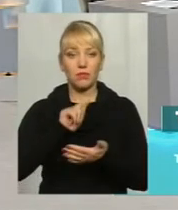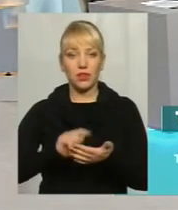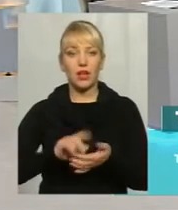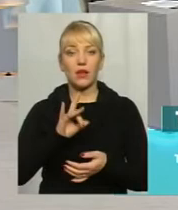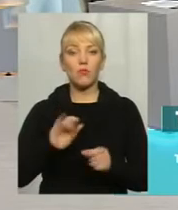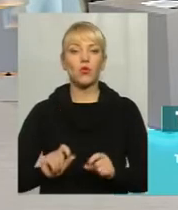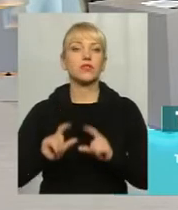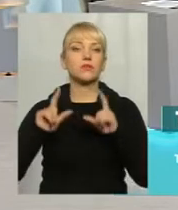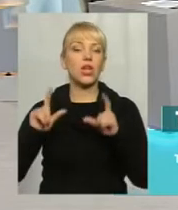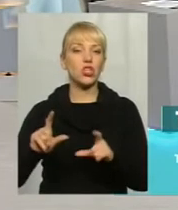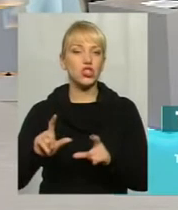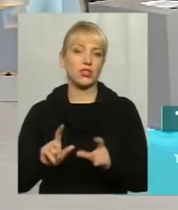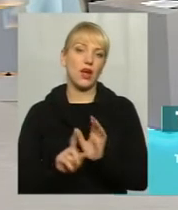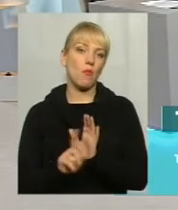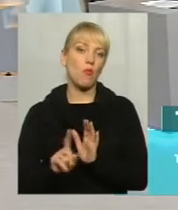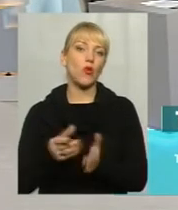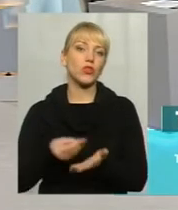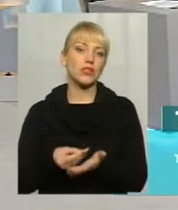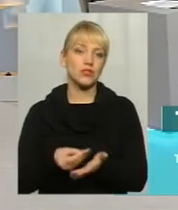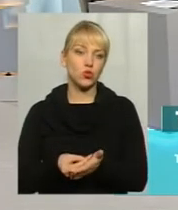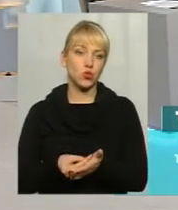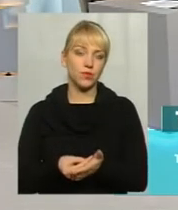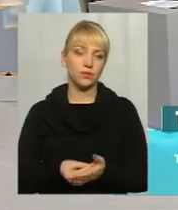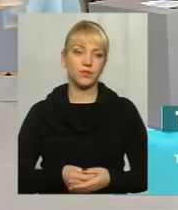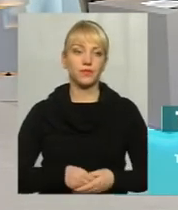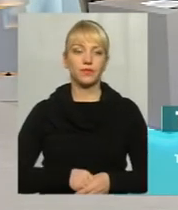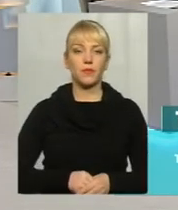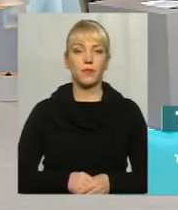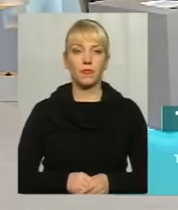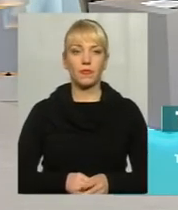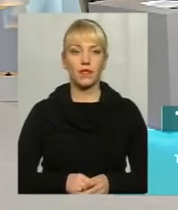збільшення проїзду. Я вас розумів.